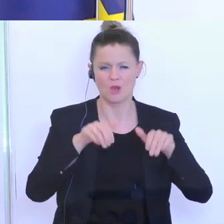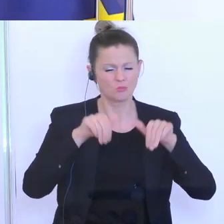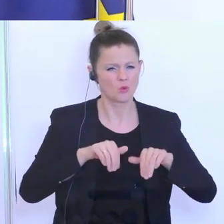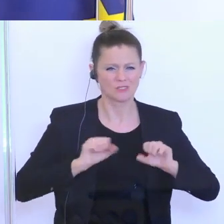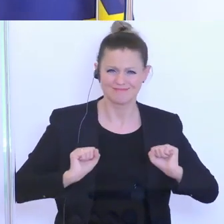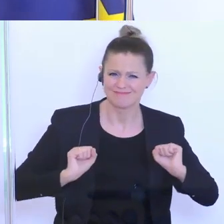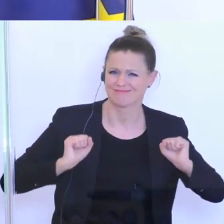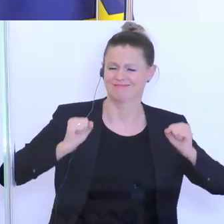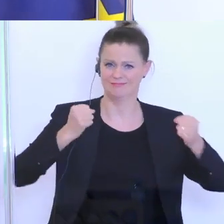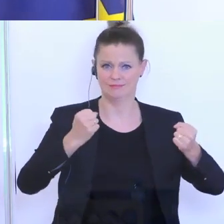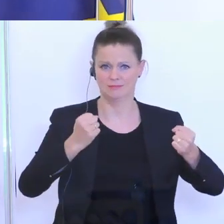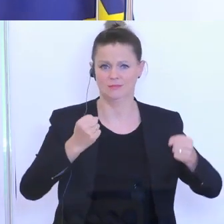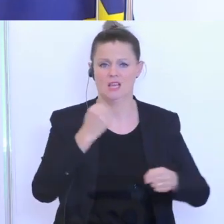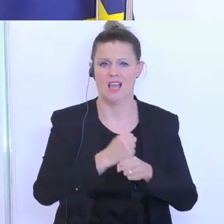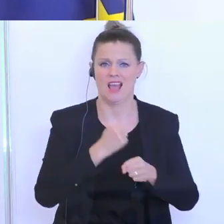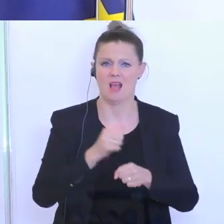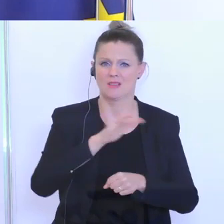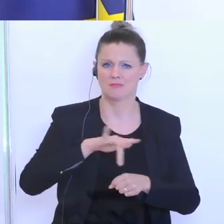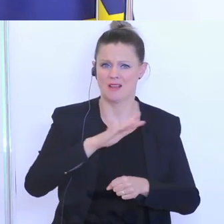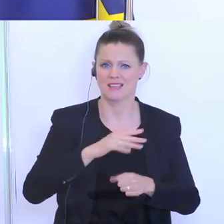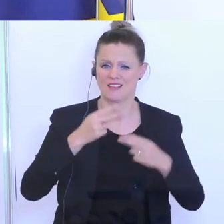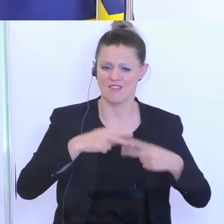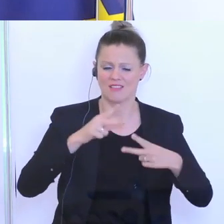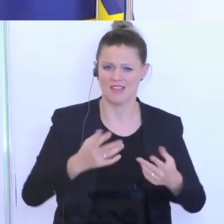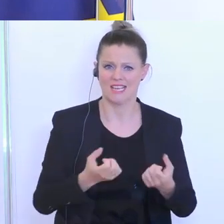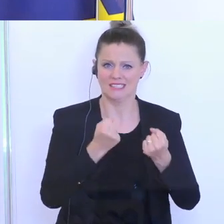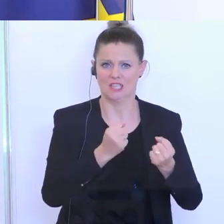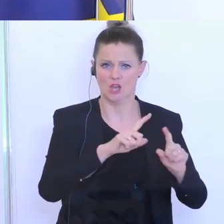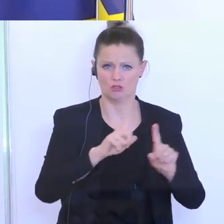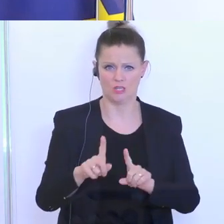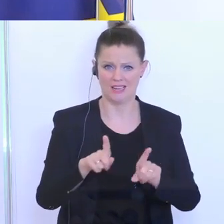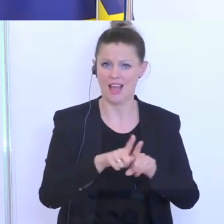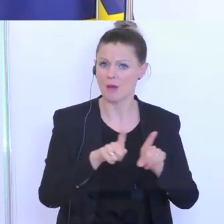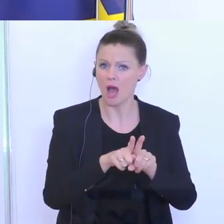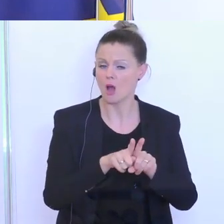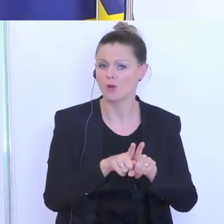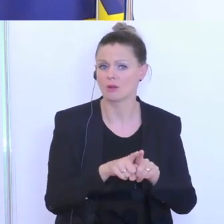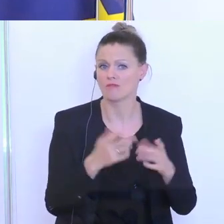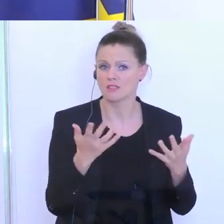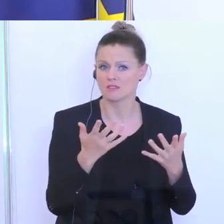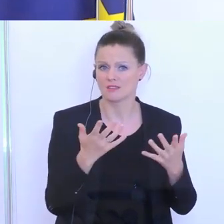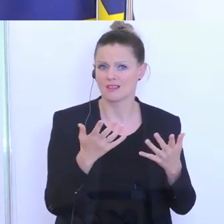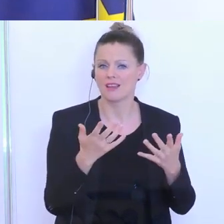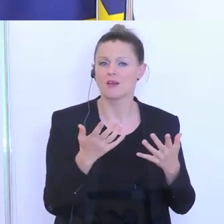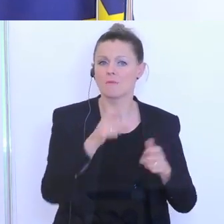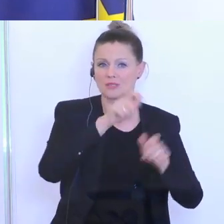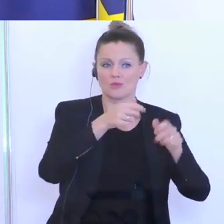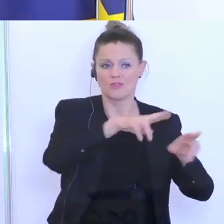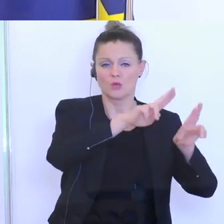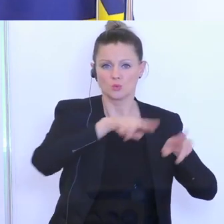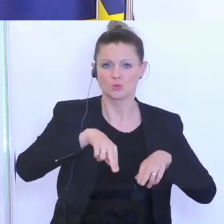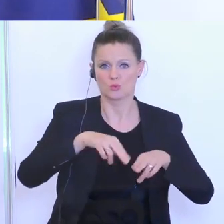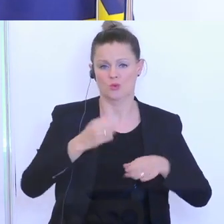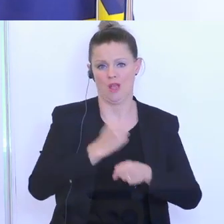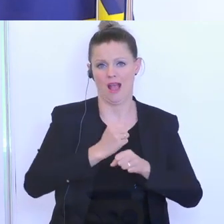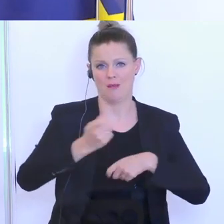dafür tun, um die Arbeitsplätze weiterhin zu sichern und zugleich aber auch so viele wie möglich wieder in den Arbeitsmarkt zu bringen.